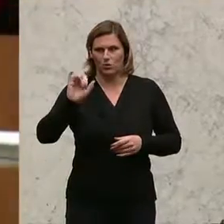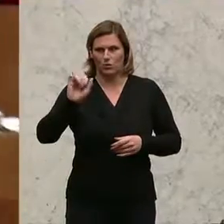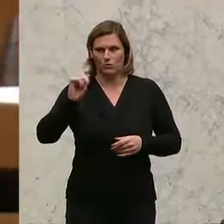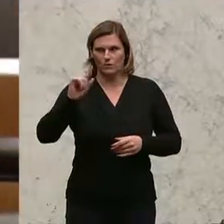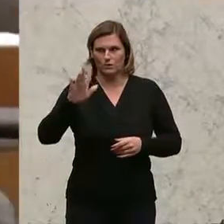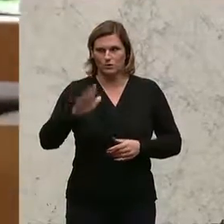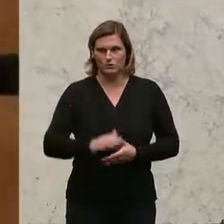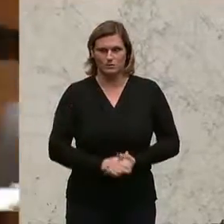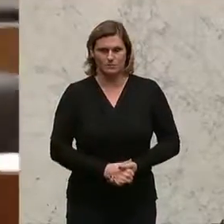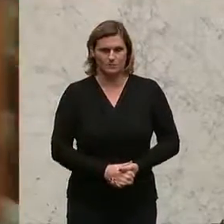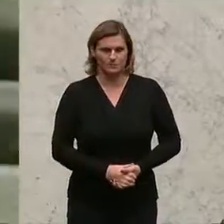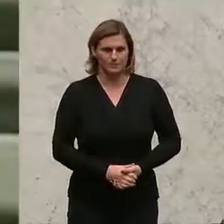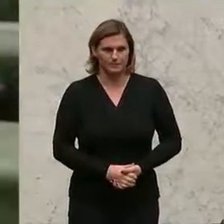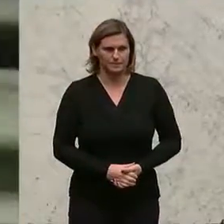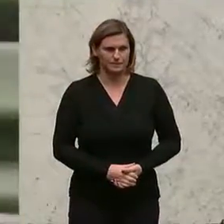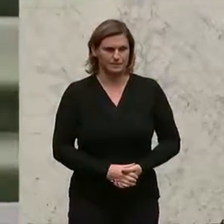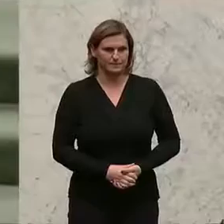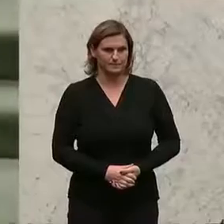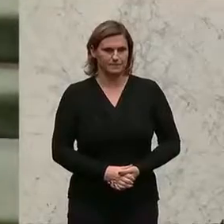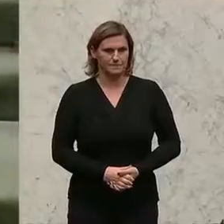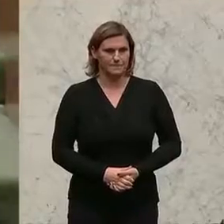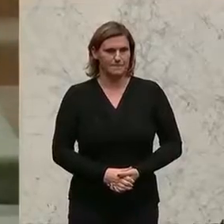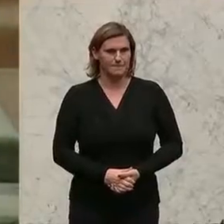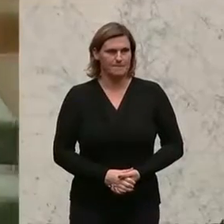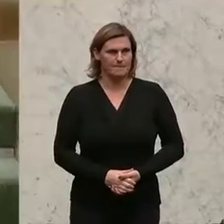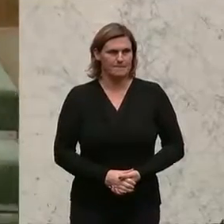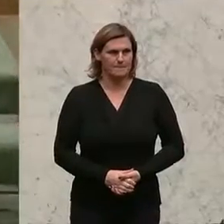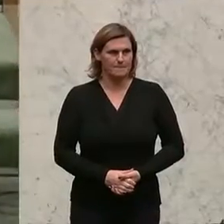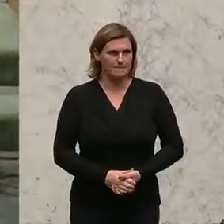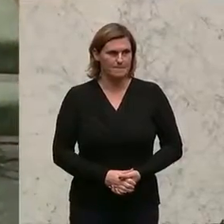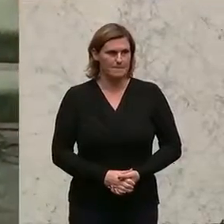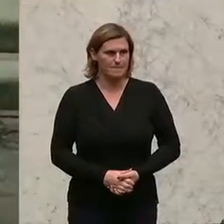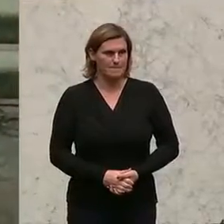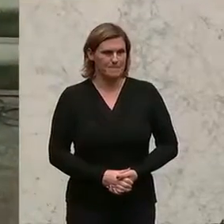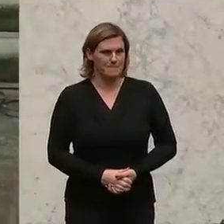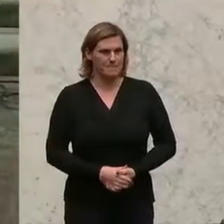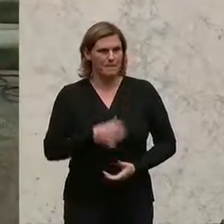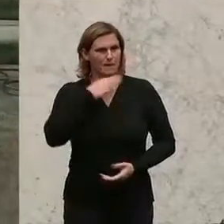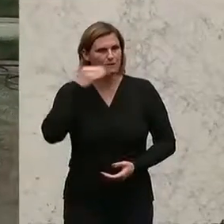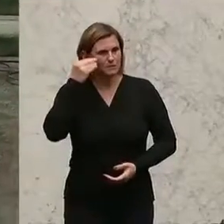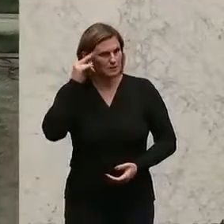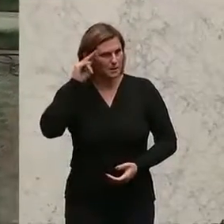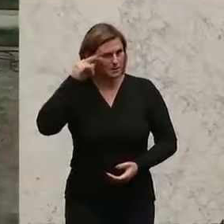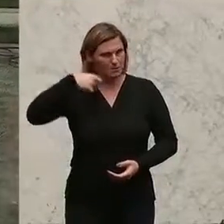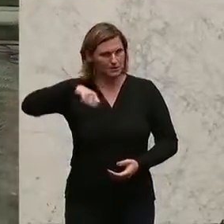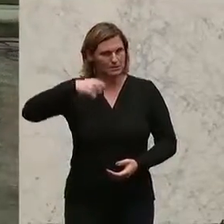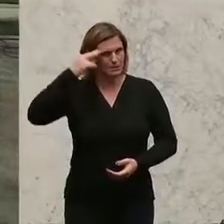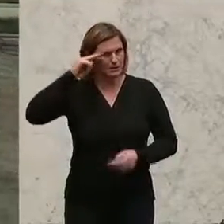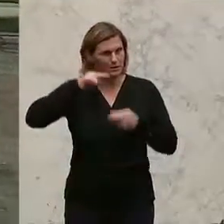sollte man die Briefwahl im Inland abschaffen und nur mehr für Auslandsösterreicher zulassen, argumentiert er.